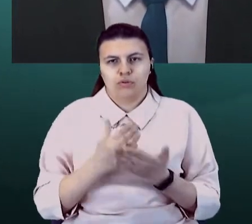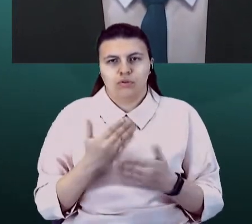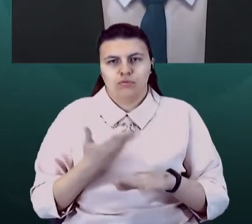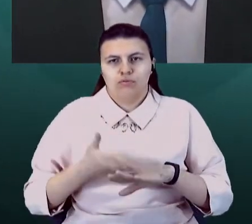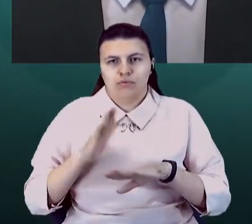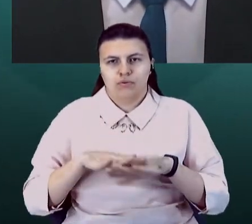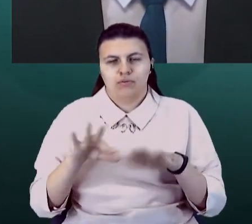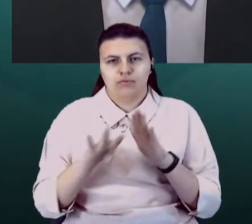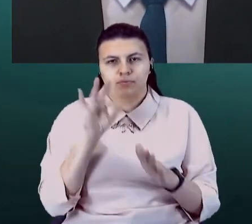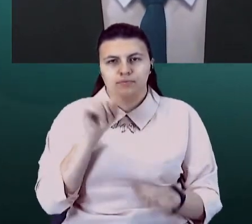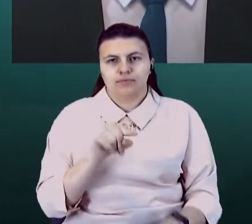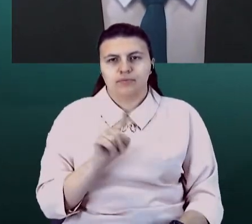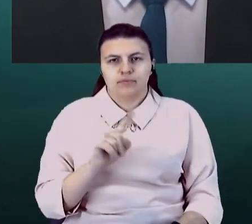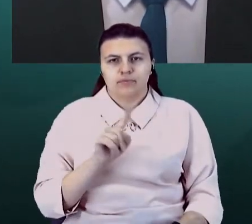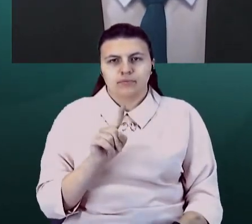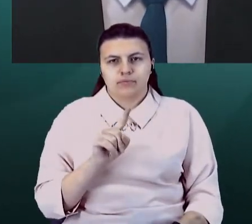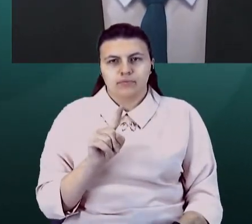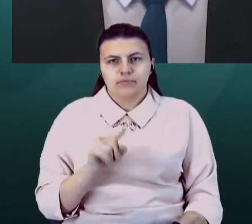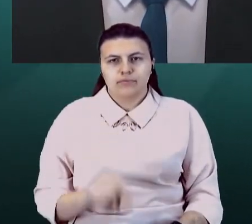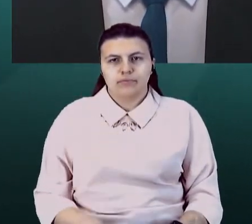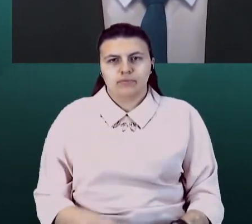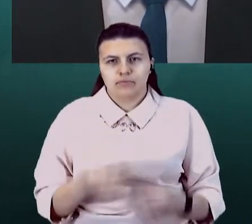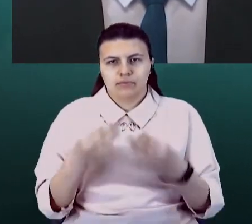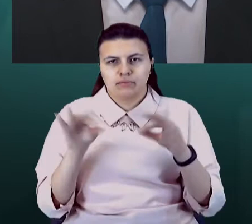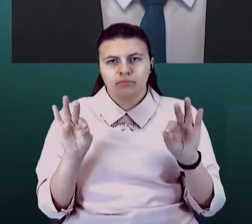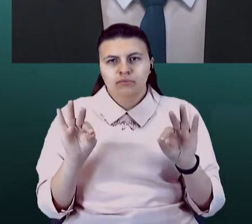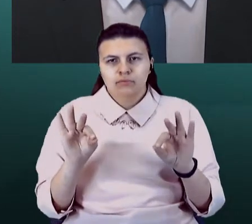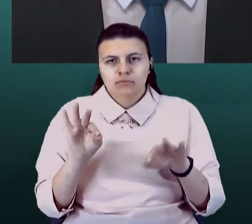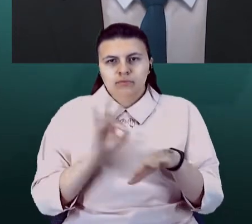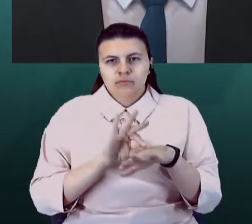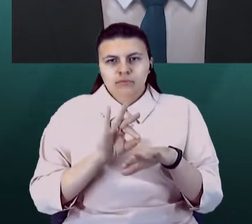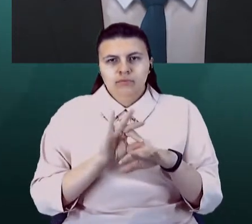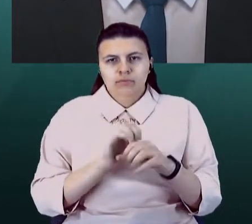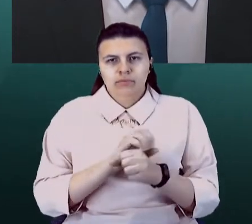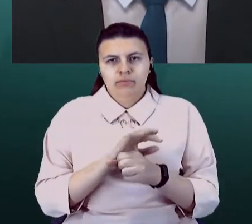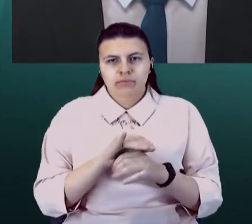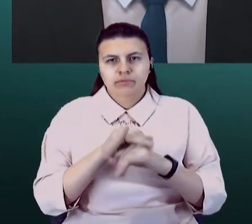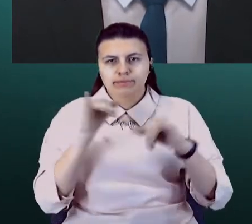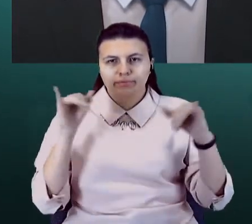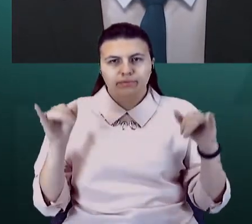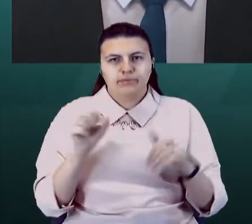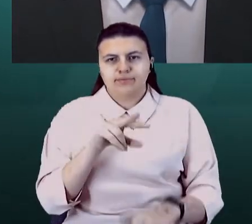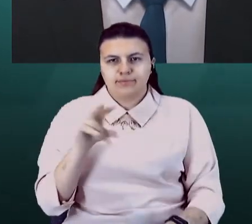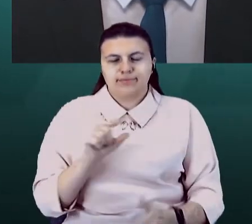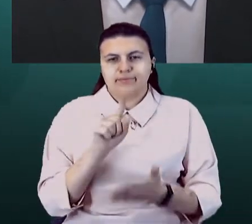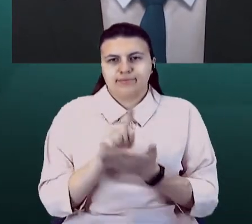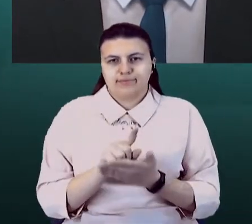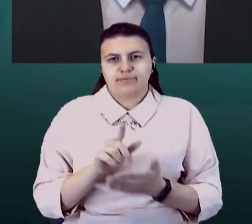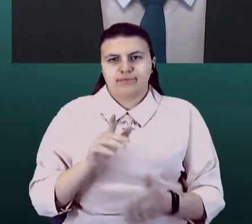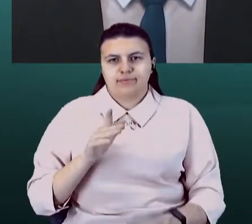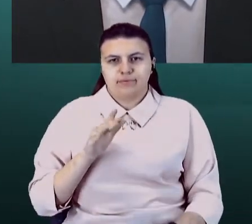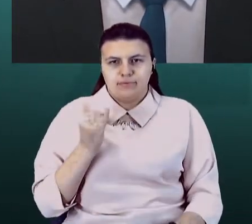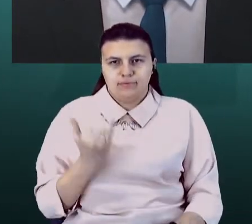що дозволити хворобі розвиватися, але ми маємо зараз вже заповнені лікарні,